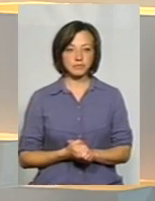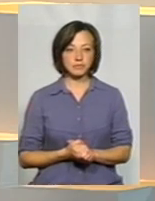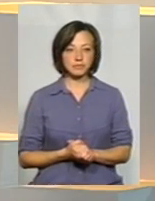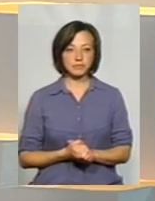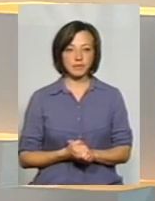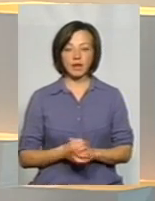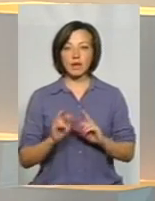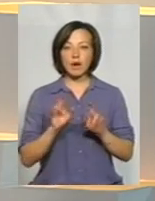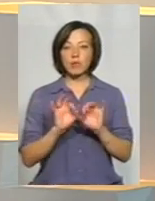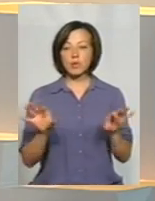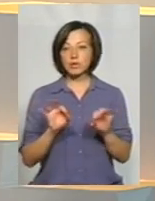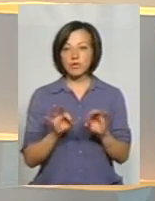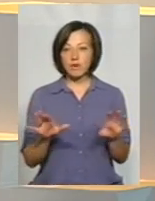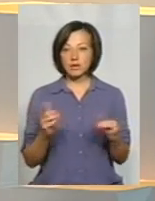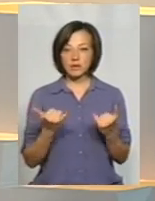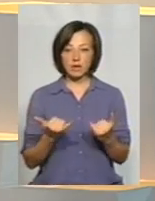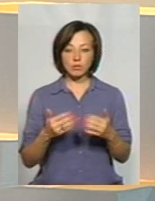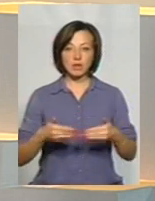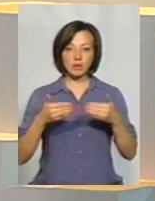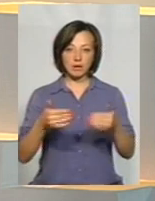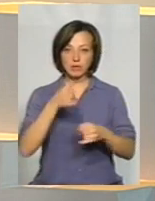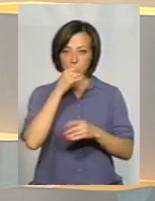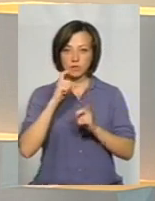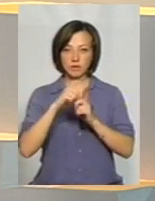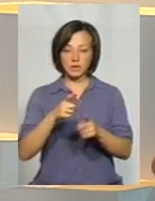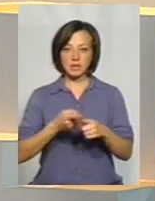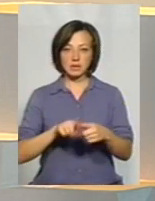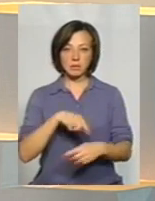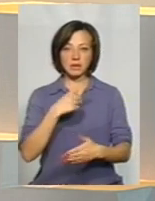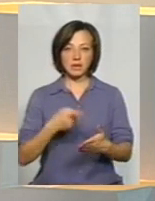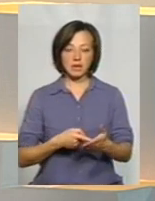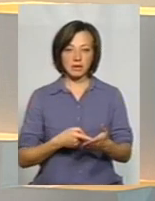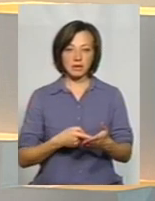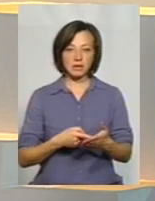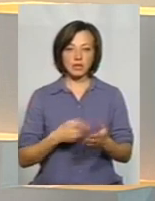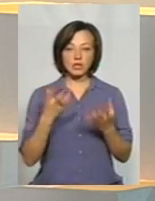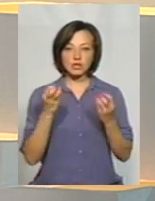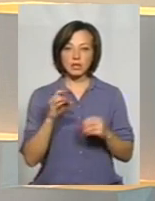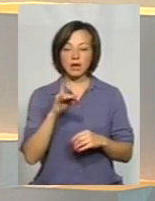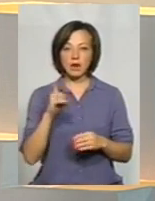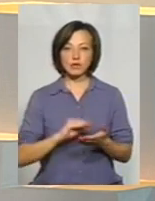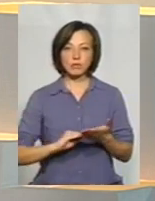їх прокоментувати? На даному етапі я не можу дати відповідь на це питання, тому що, щас повторюю,